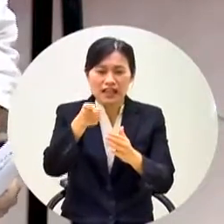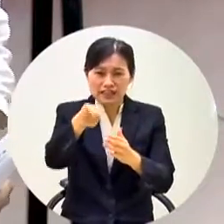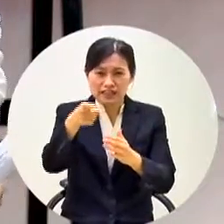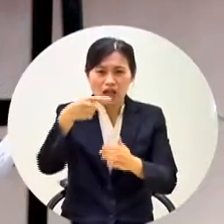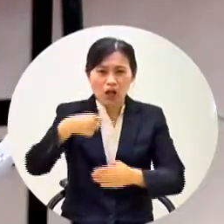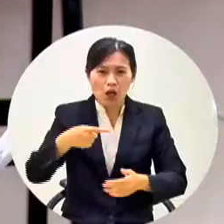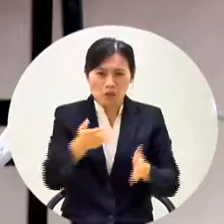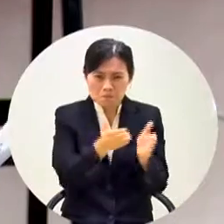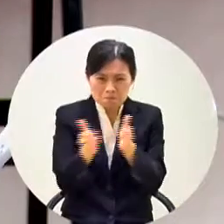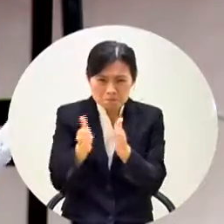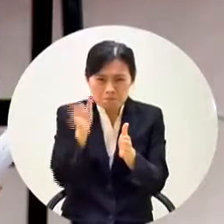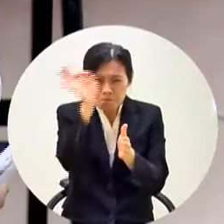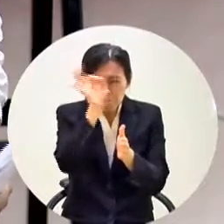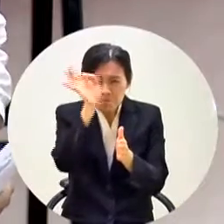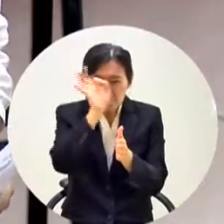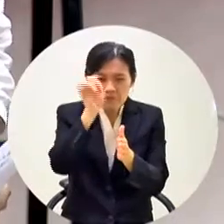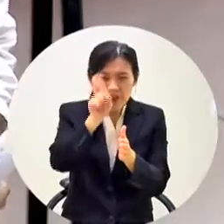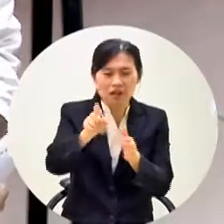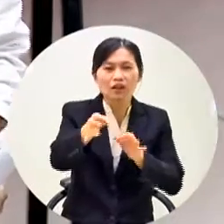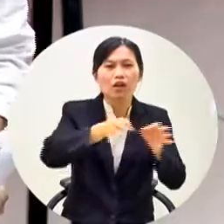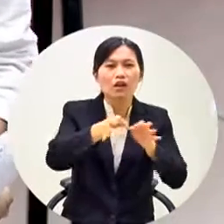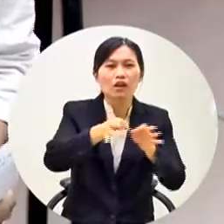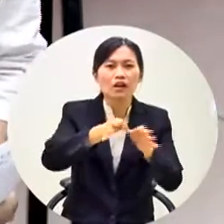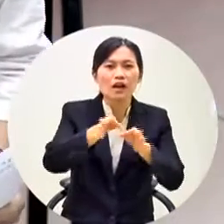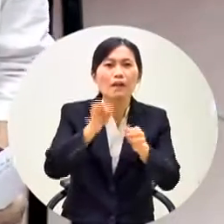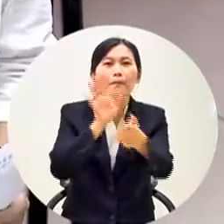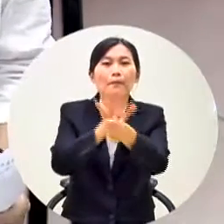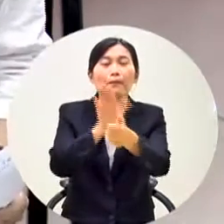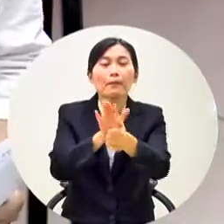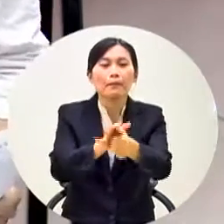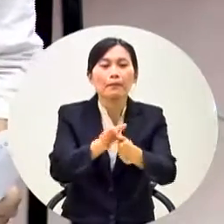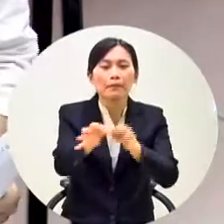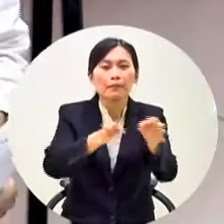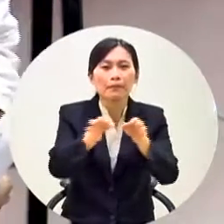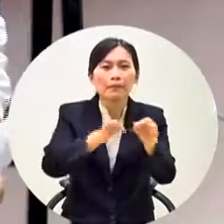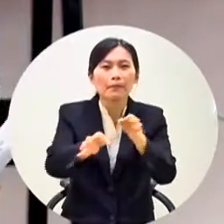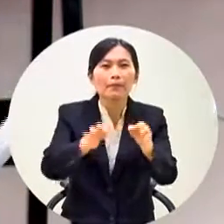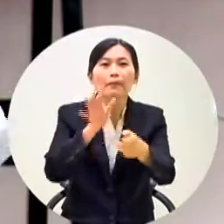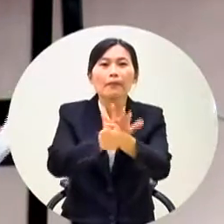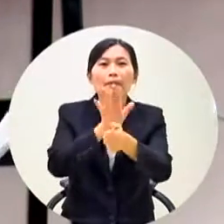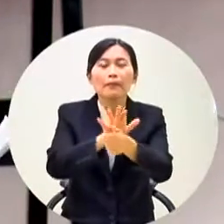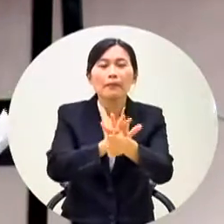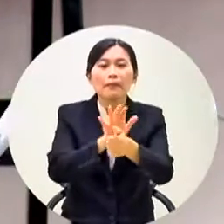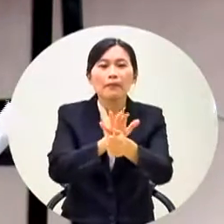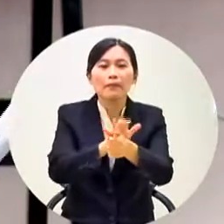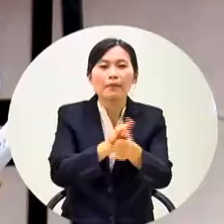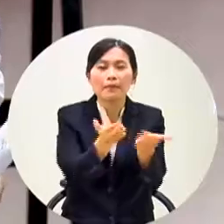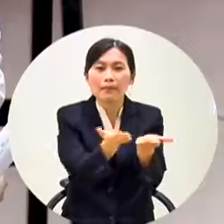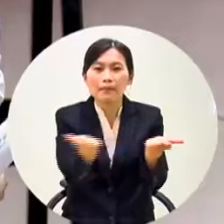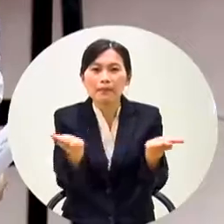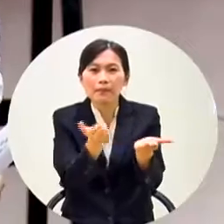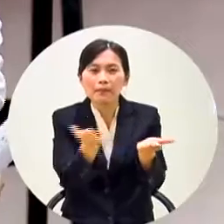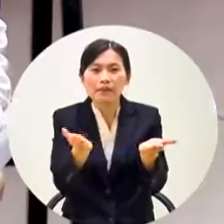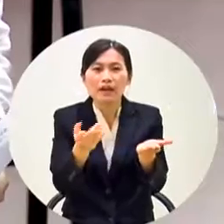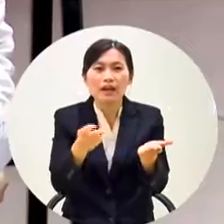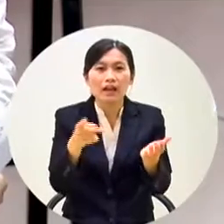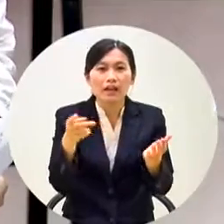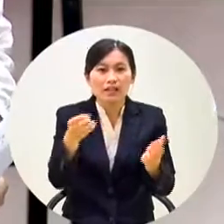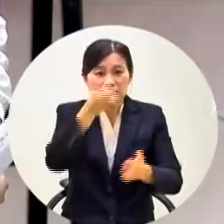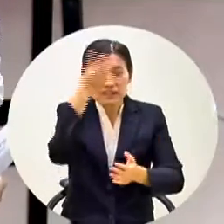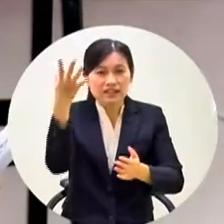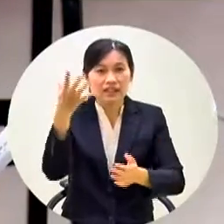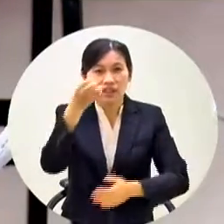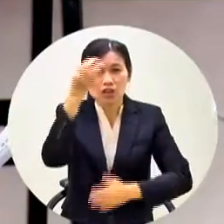讓葉副市長跟韓市長去擺打再來請他青年局你準備讓他請贈款